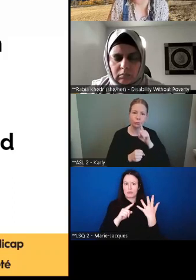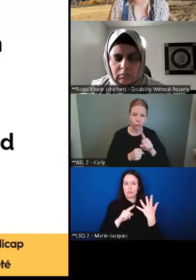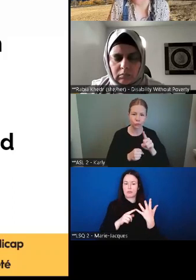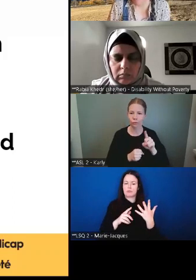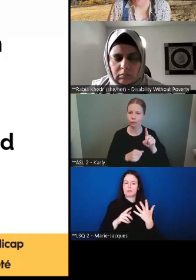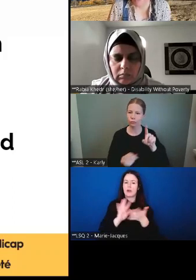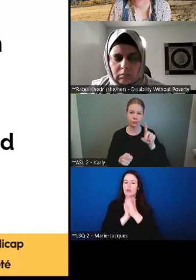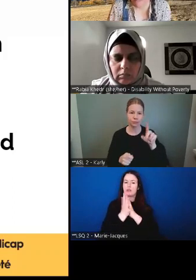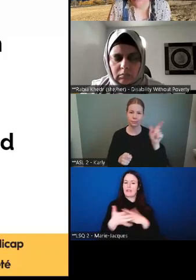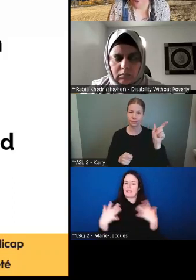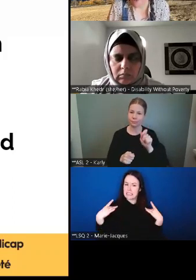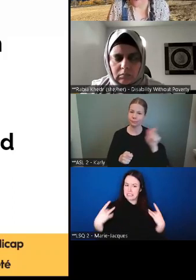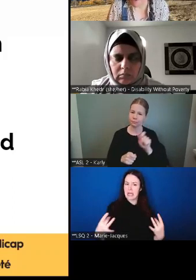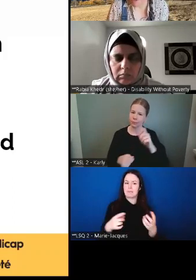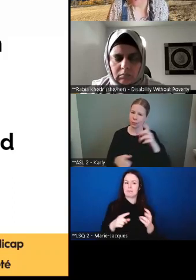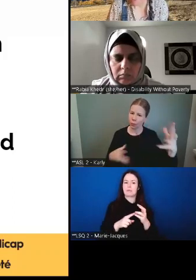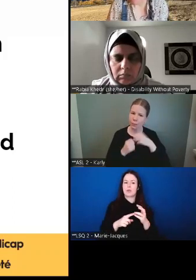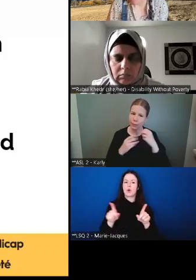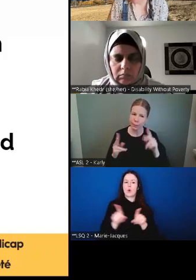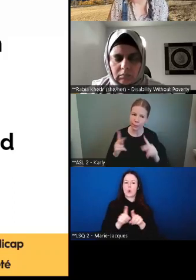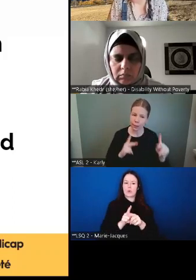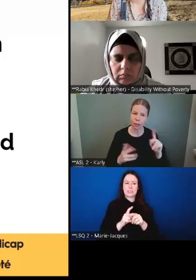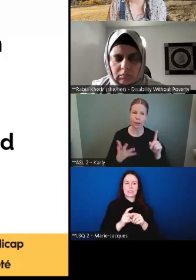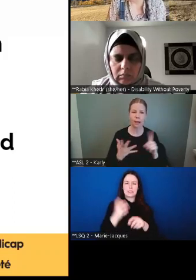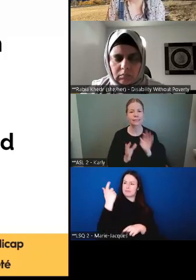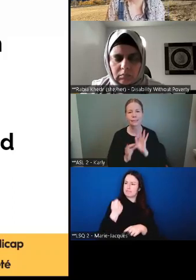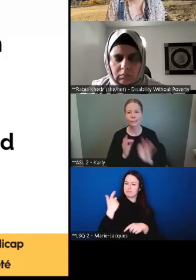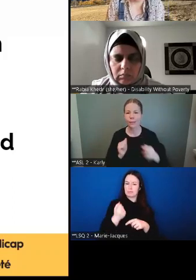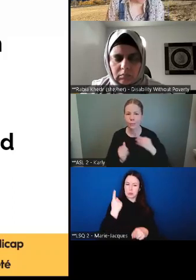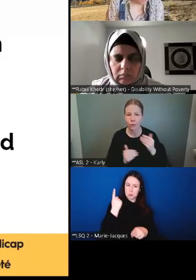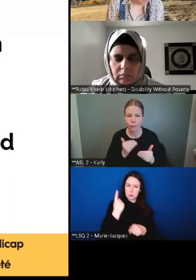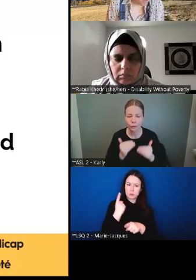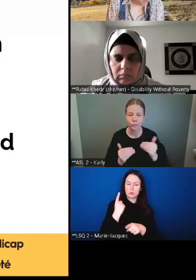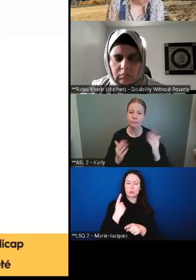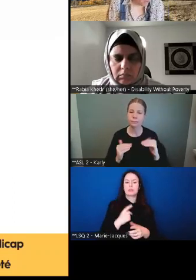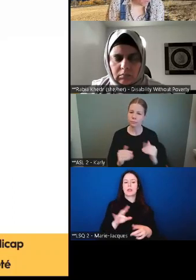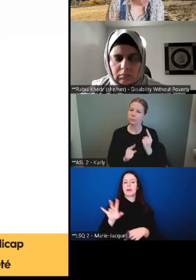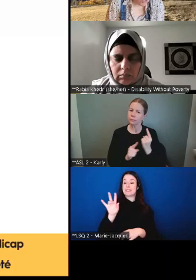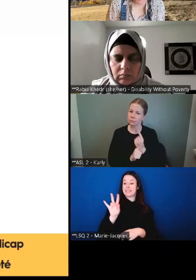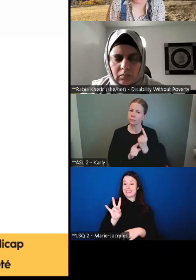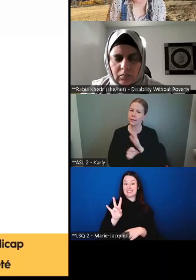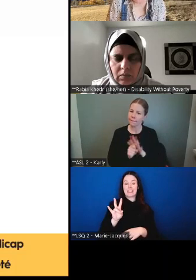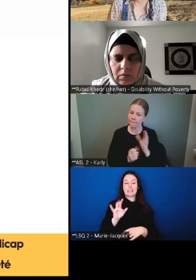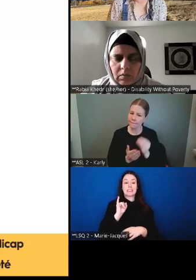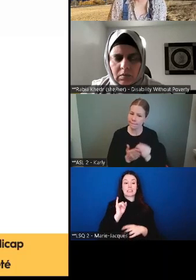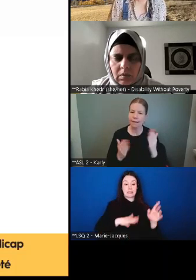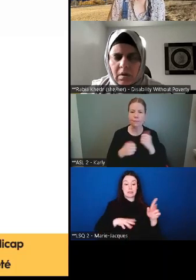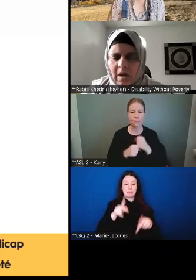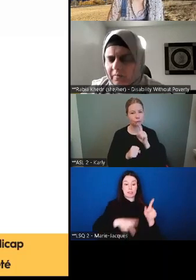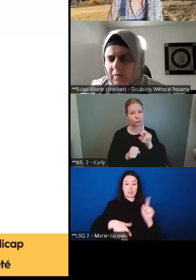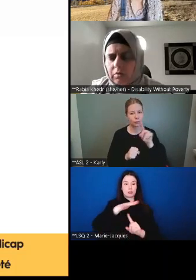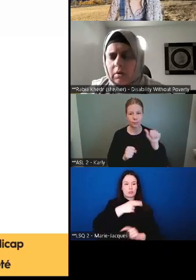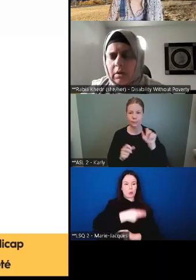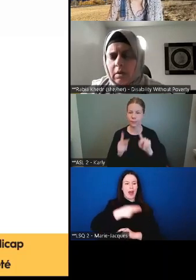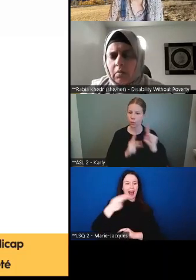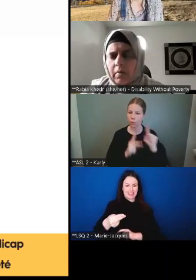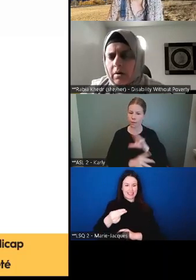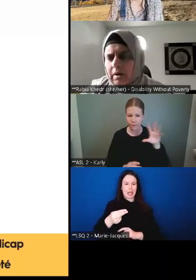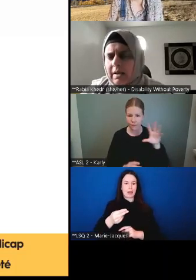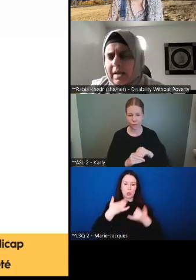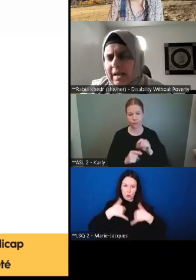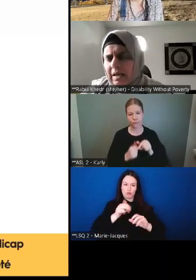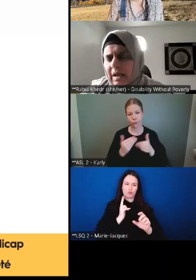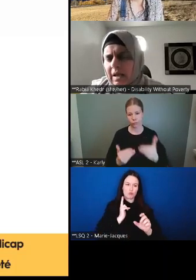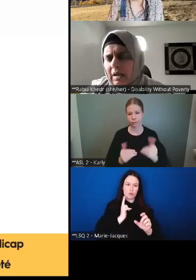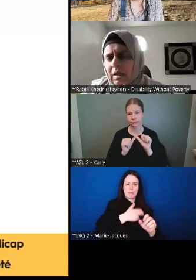juste et s'assurer de garder les gens vivant en situation de handicap impliqués. Alors, ici,